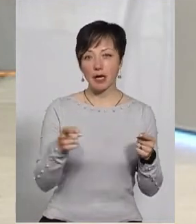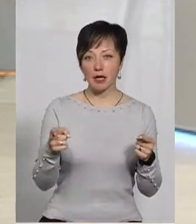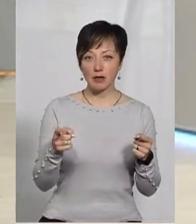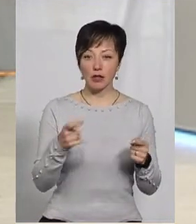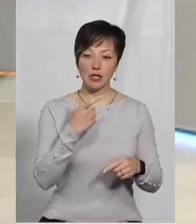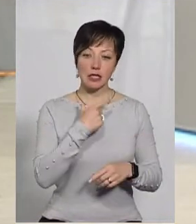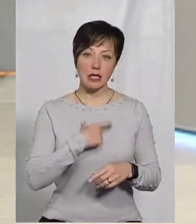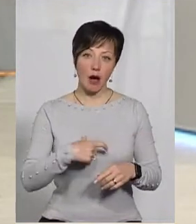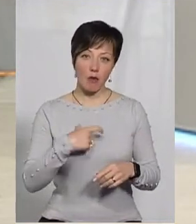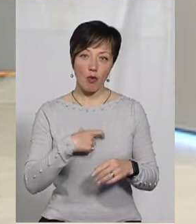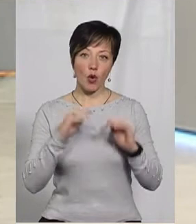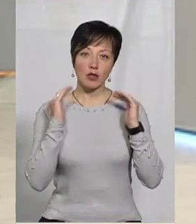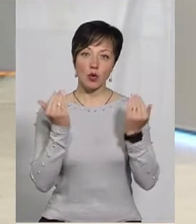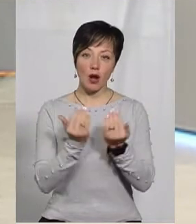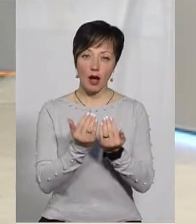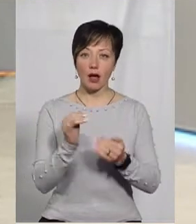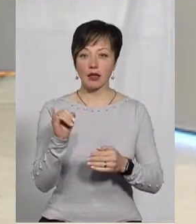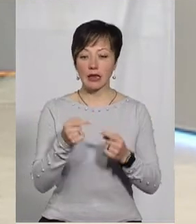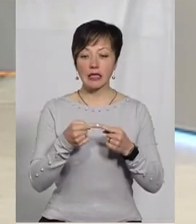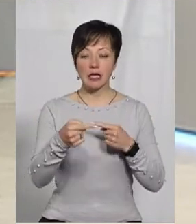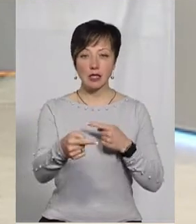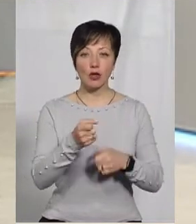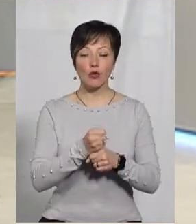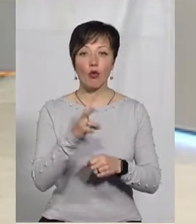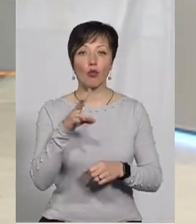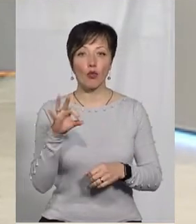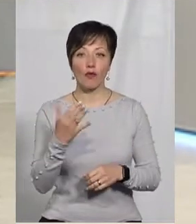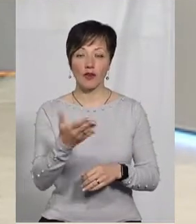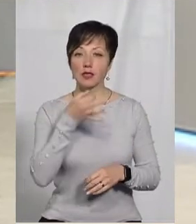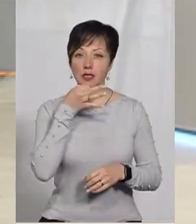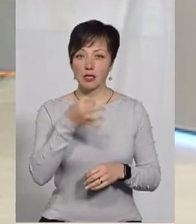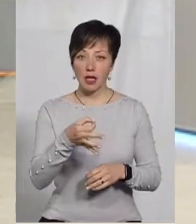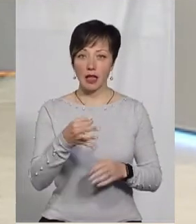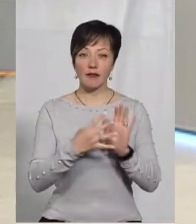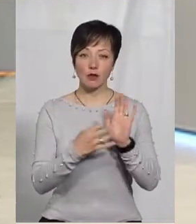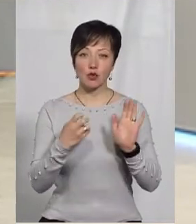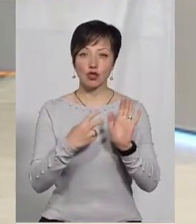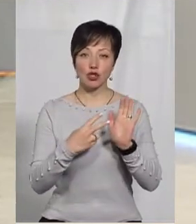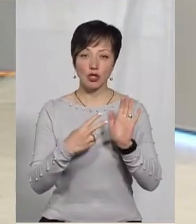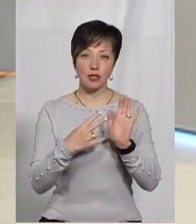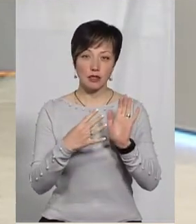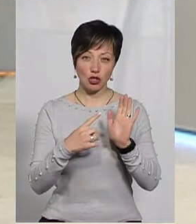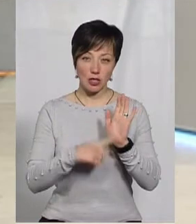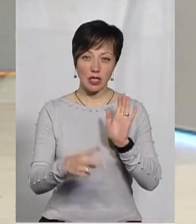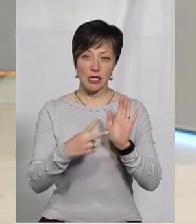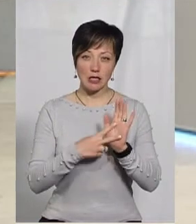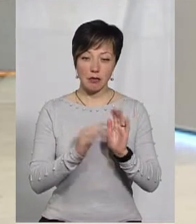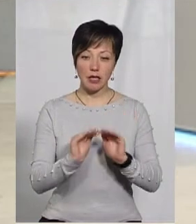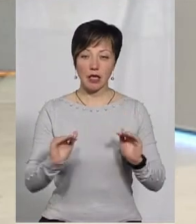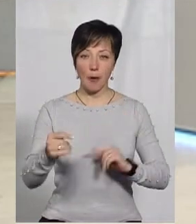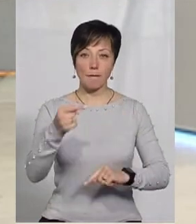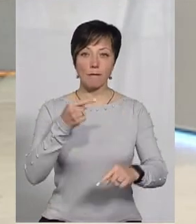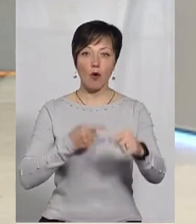самоізоляції, і, можливо, якась дистанційна робота, проте, як ви вже сказали, 967 дітей повернуто